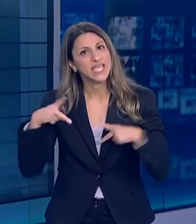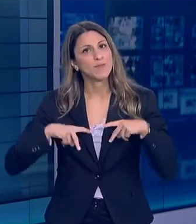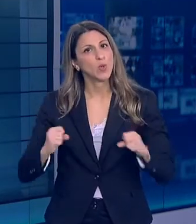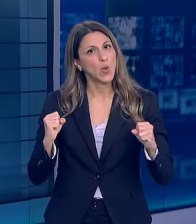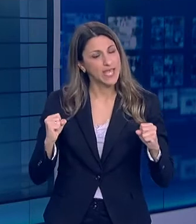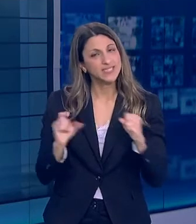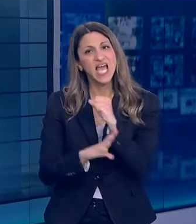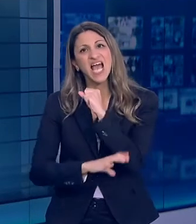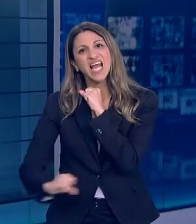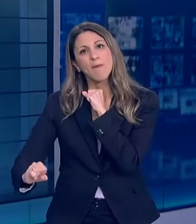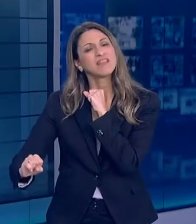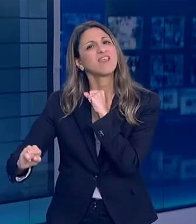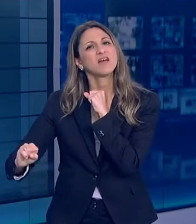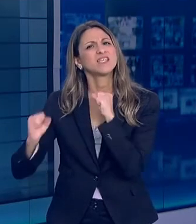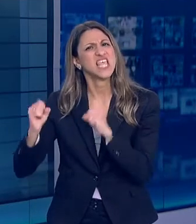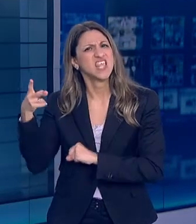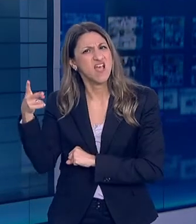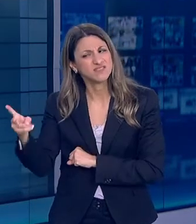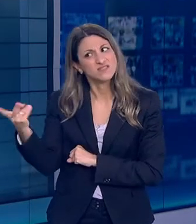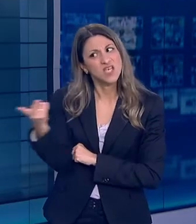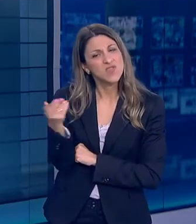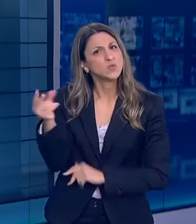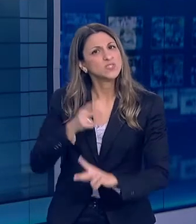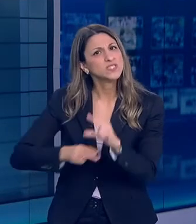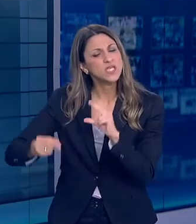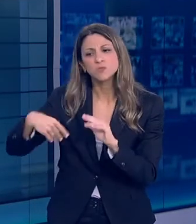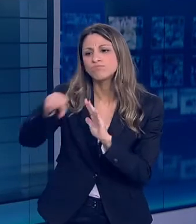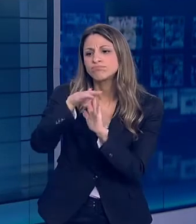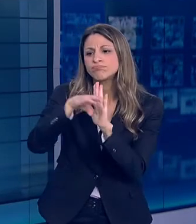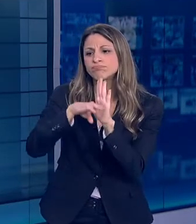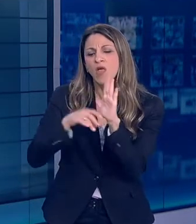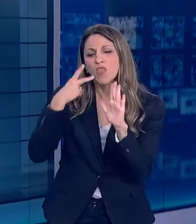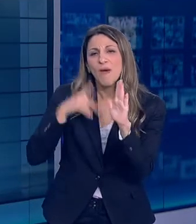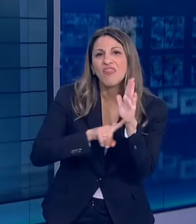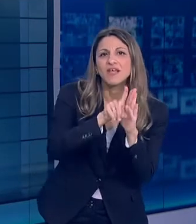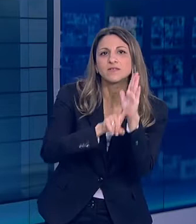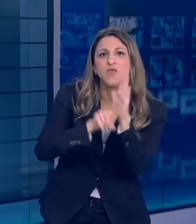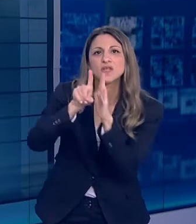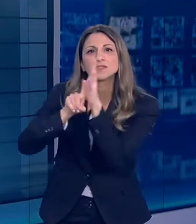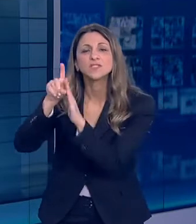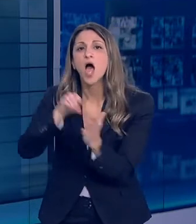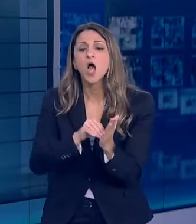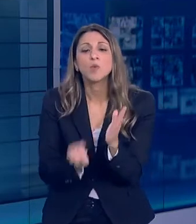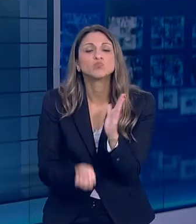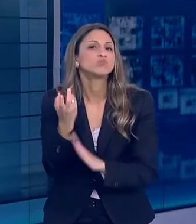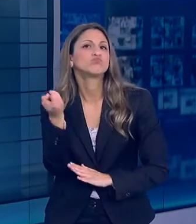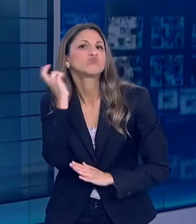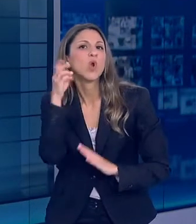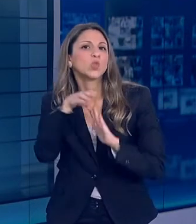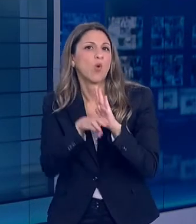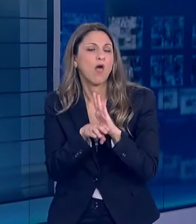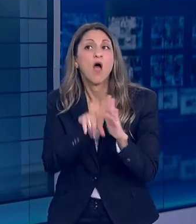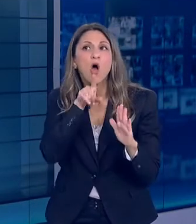Υγείας υλοποιεί σχέδιο πιστοποίησης ποιότητας στον χώρο της υγείας με τη χρήση ειδικών δεικτών και πρωτοκόλλων εναρμονισμένων με τις διεθνείς οδηγίες